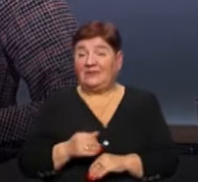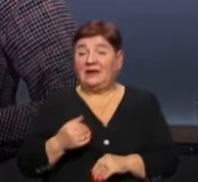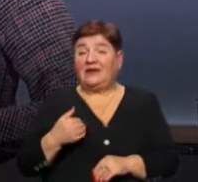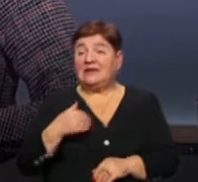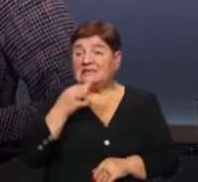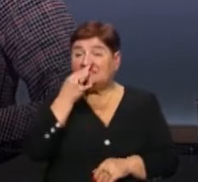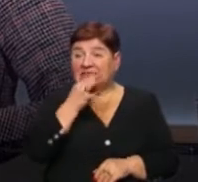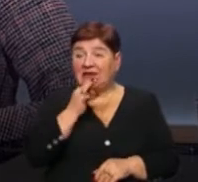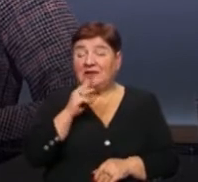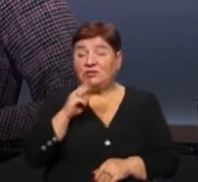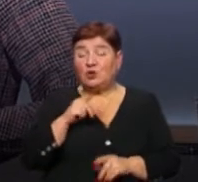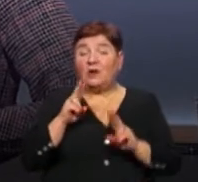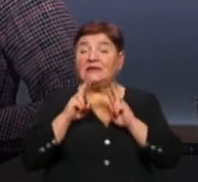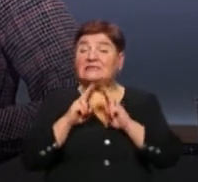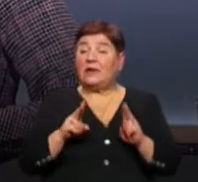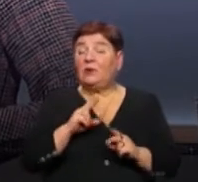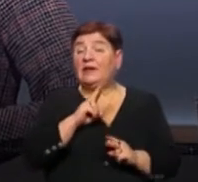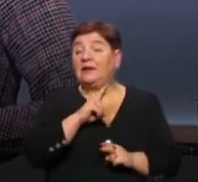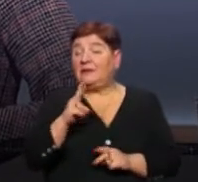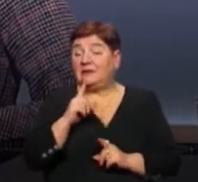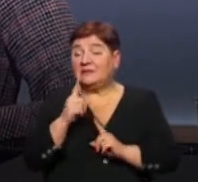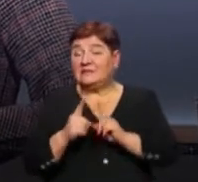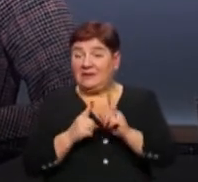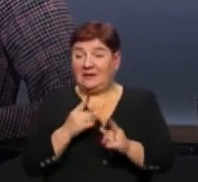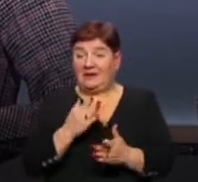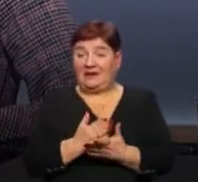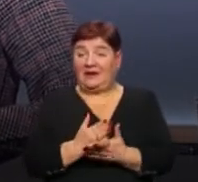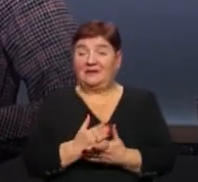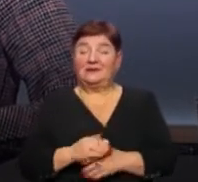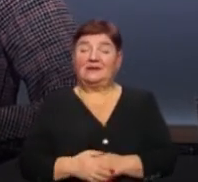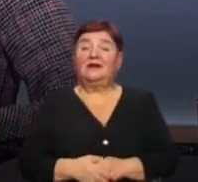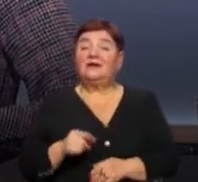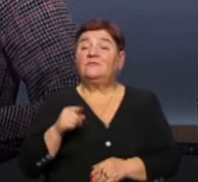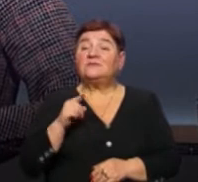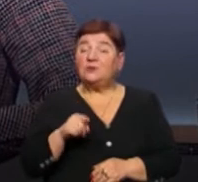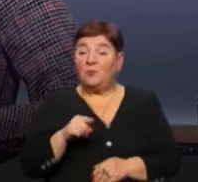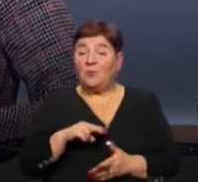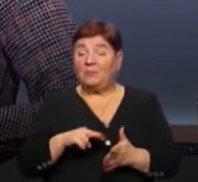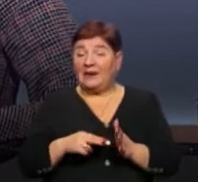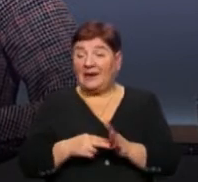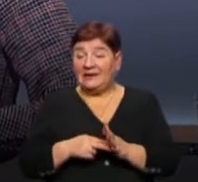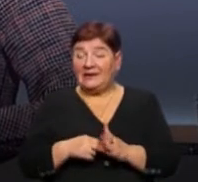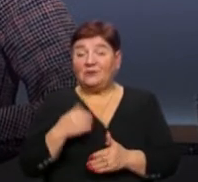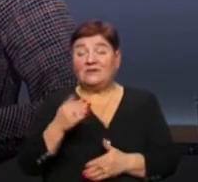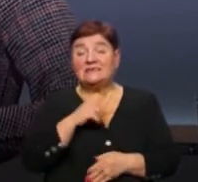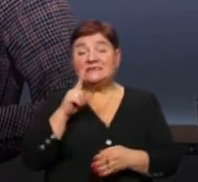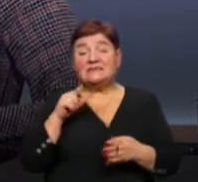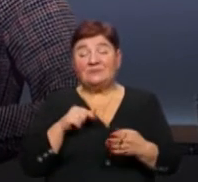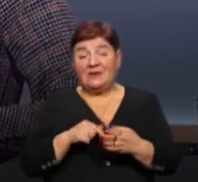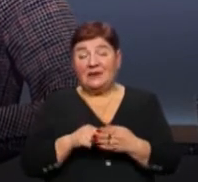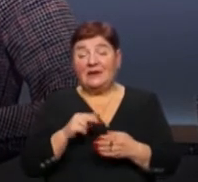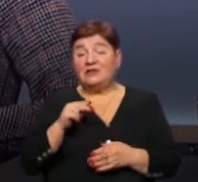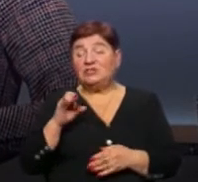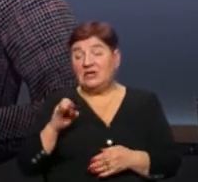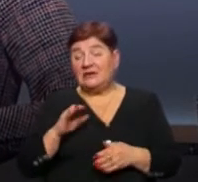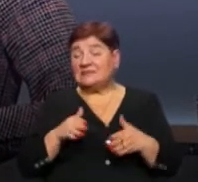навіть сказали, що вони не знають, про які зміни йдеться. В цьому плані до вас запитання, чи зверталися до